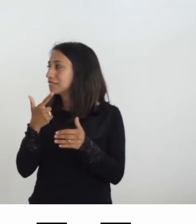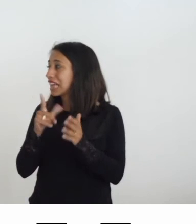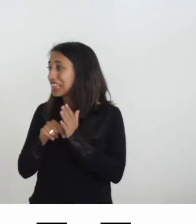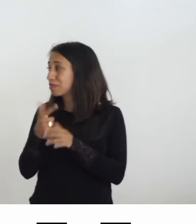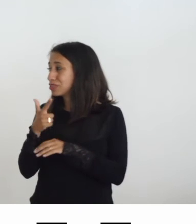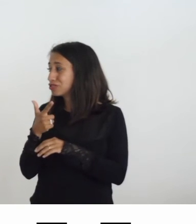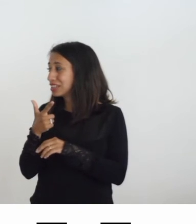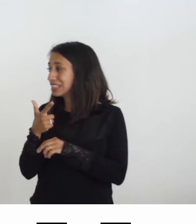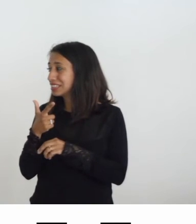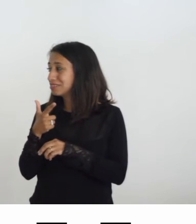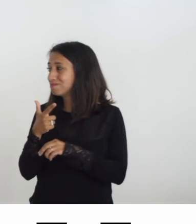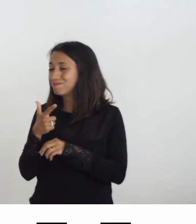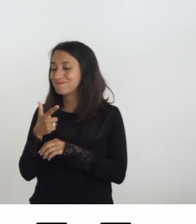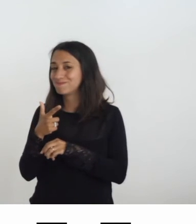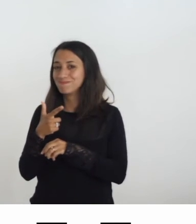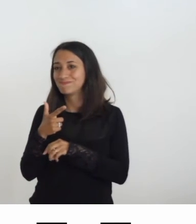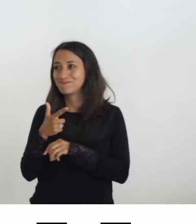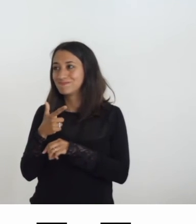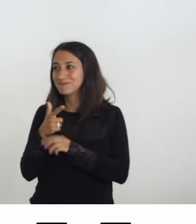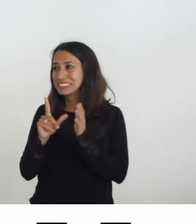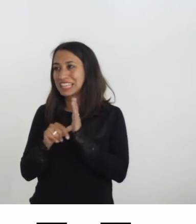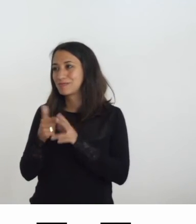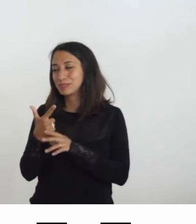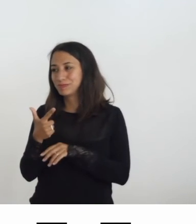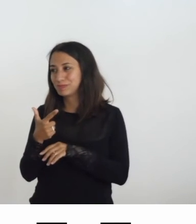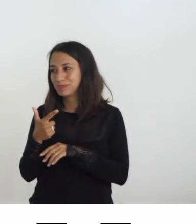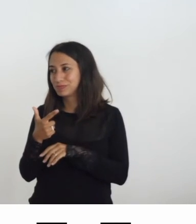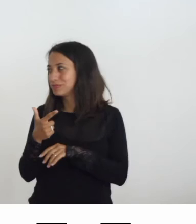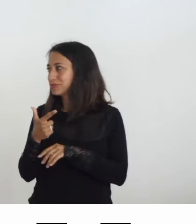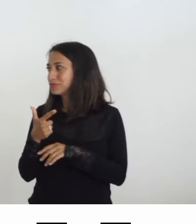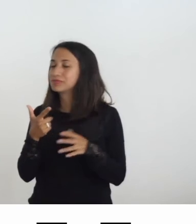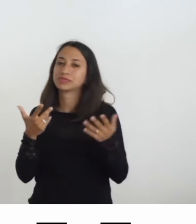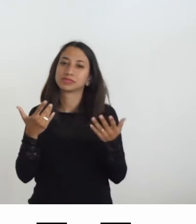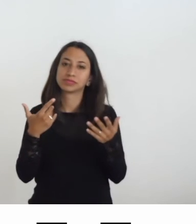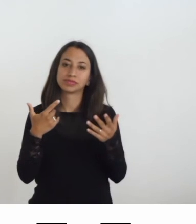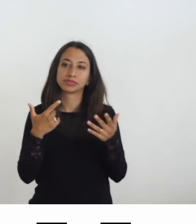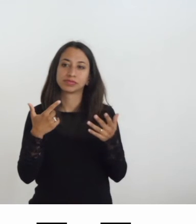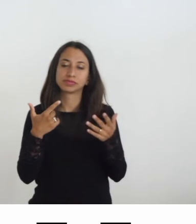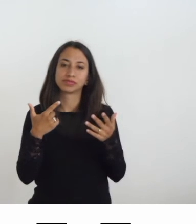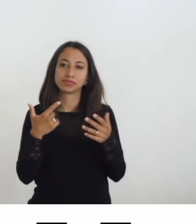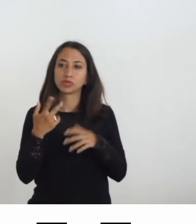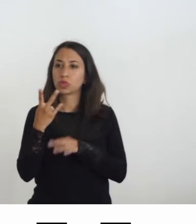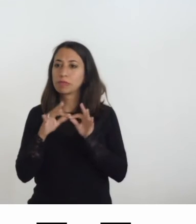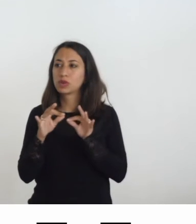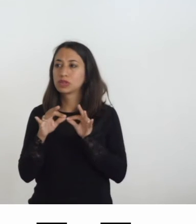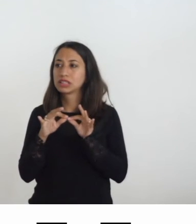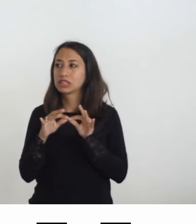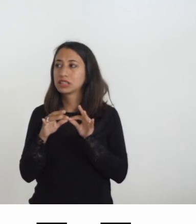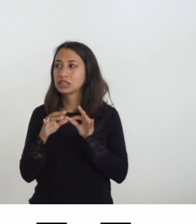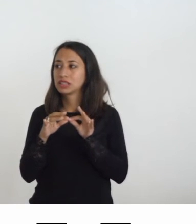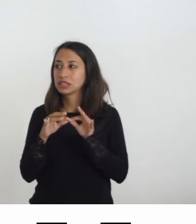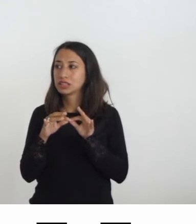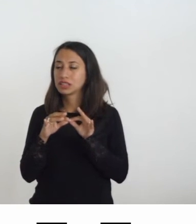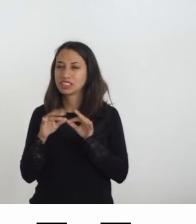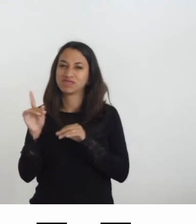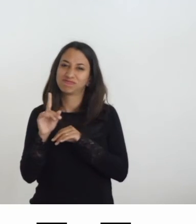se siamo al limite vi rimando al sito abbiamo due minuti però devo lasciare un